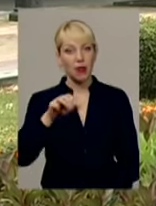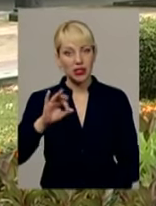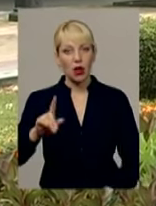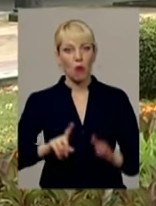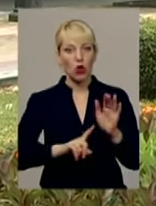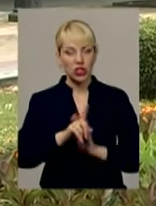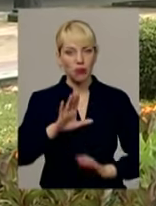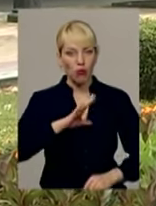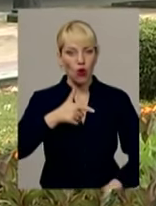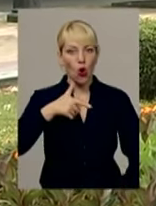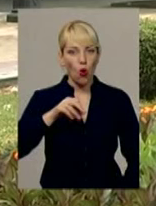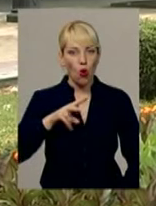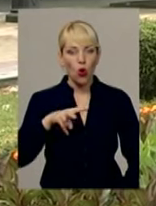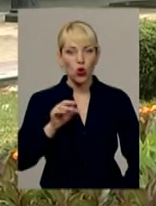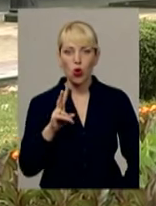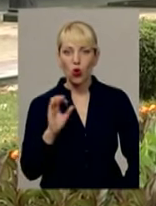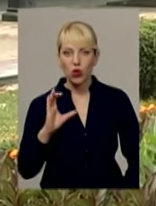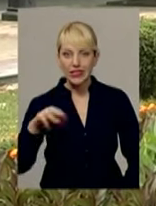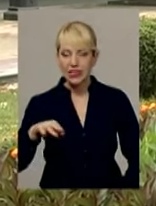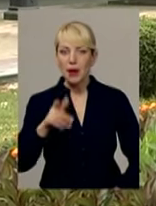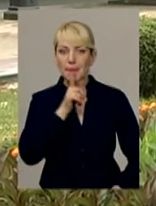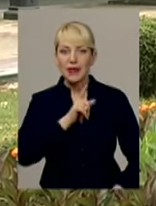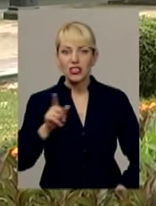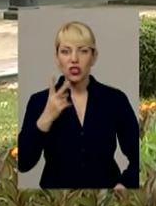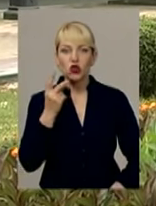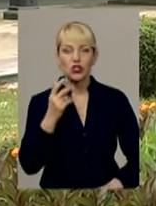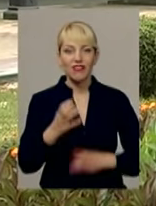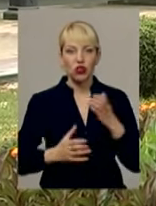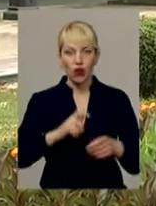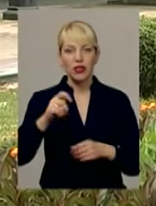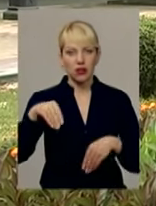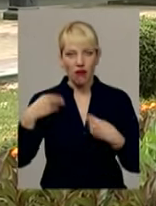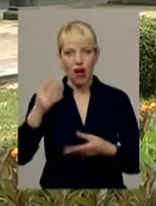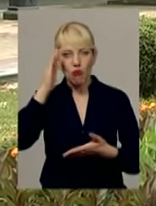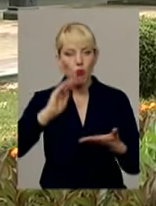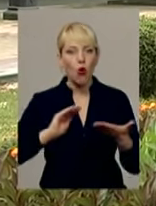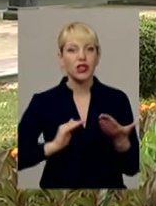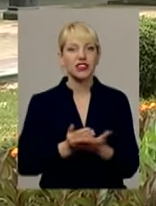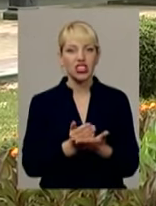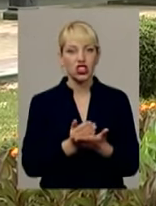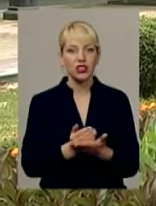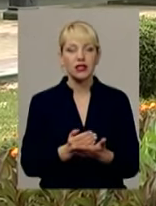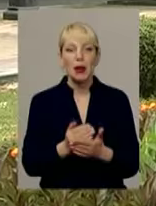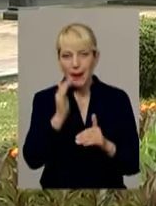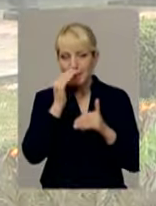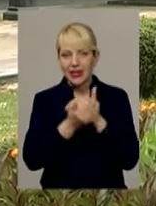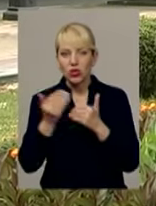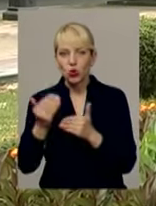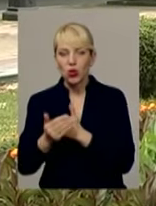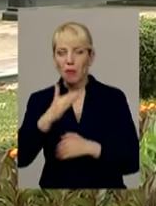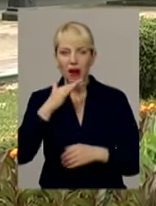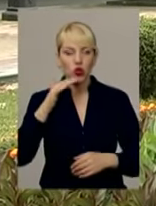Голокост в роки Другої світової війни, давав політичний притулок багатьом євреям, яких винищували німці.